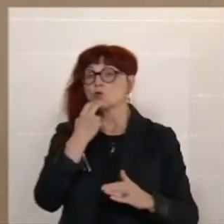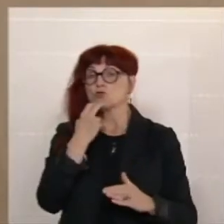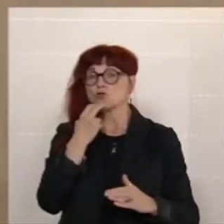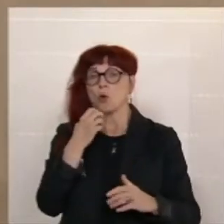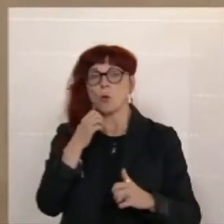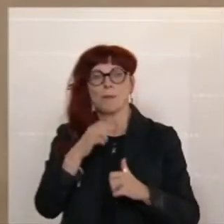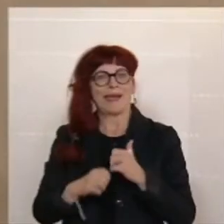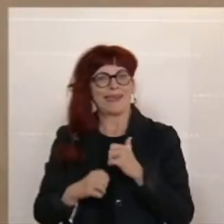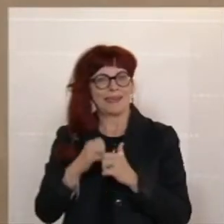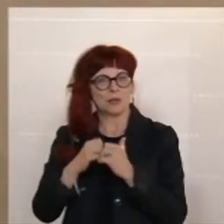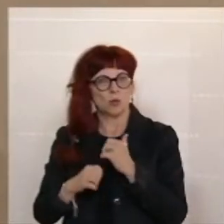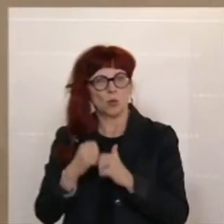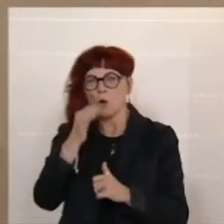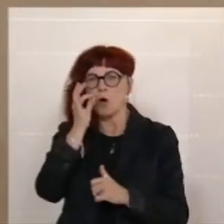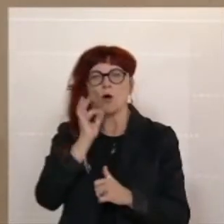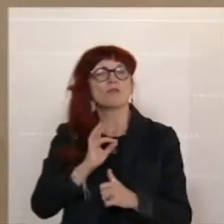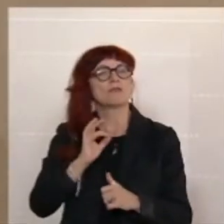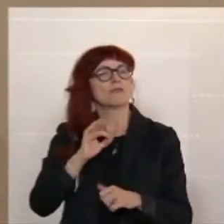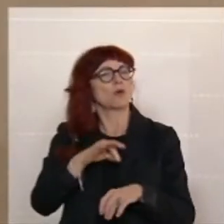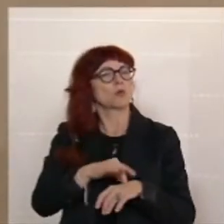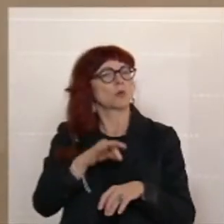hat das Beispiel der Pensionistin genannt.